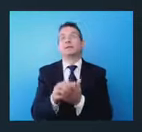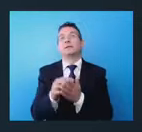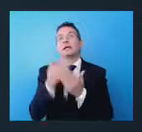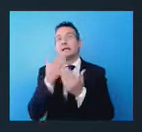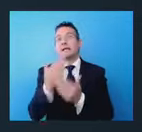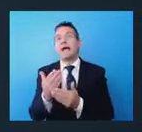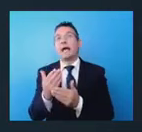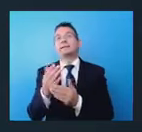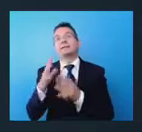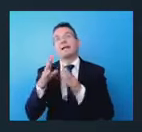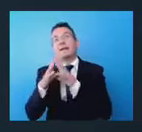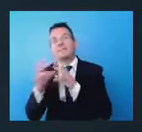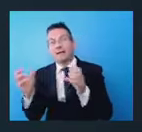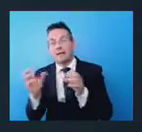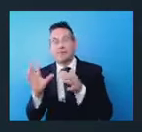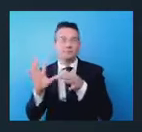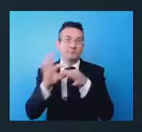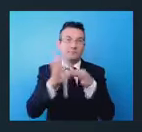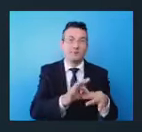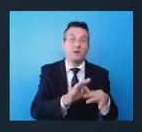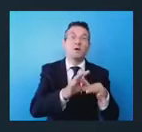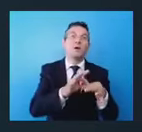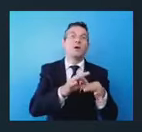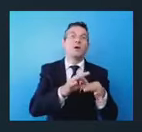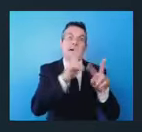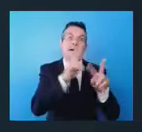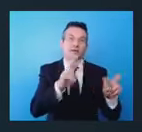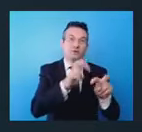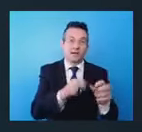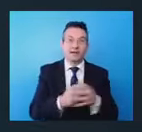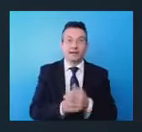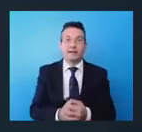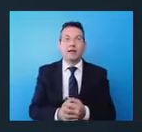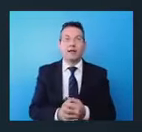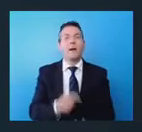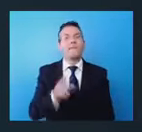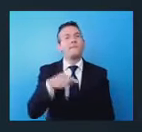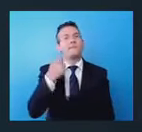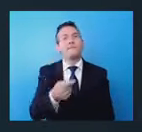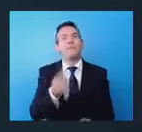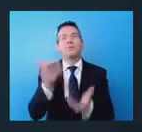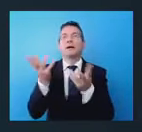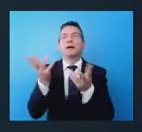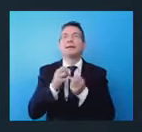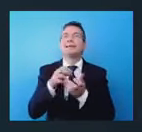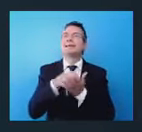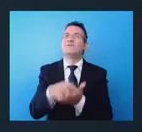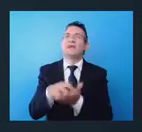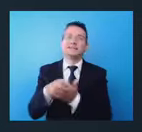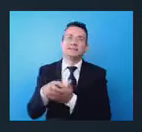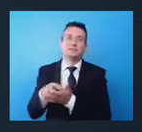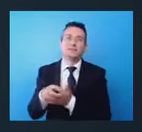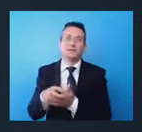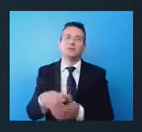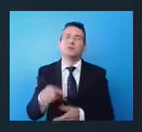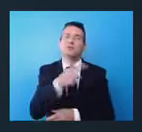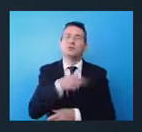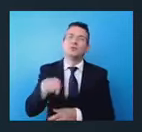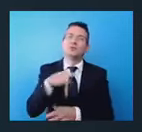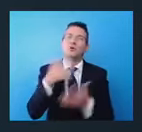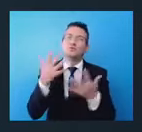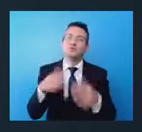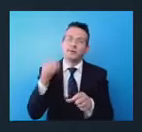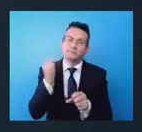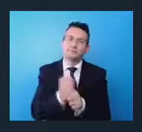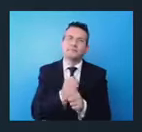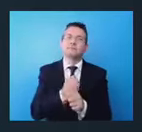connessione con il mondo della ricerca. E poi ancora l'attrazione degli investimenti. Noi stiamo già lavorando, addirittura